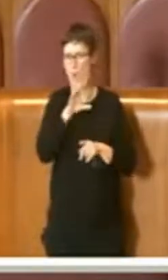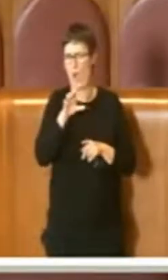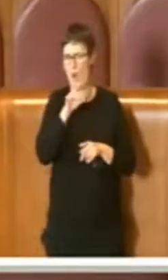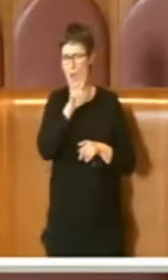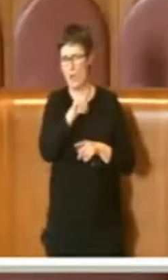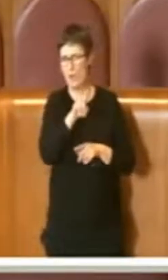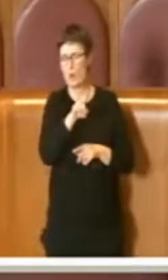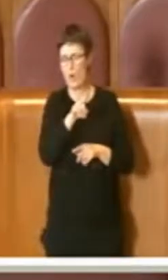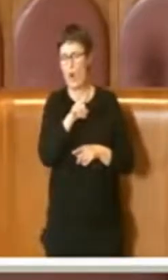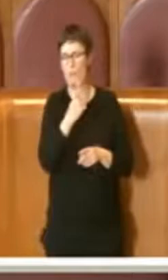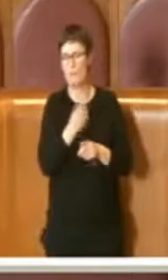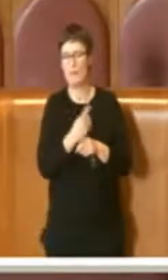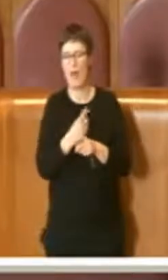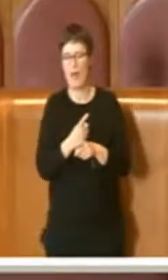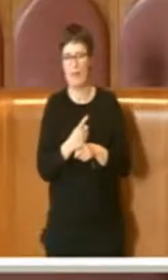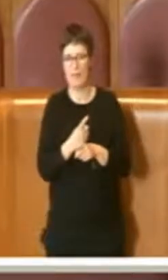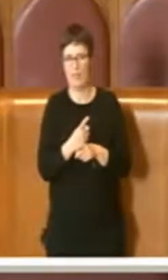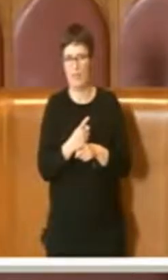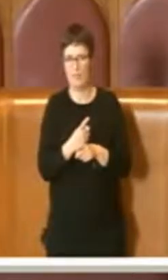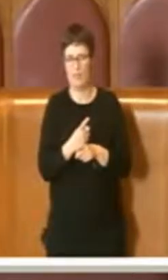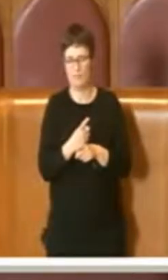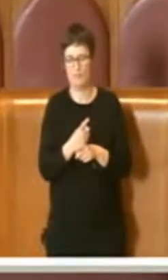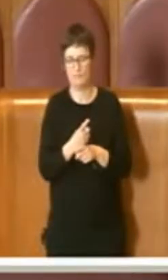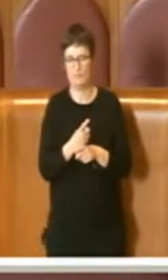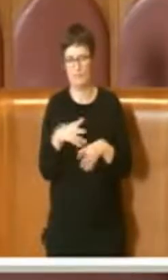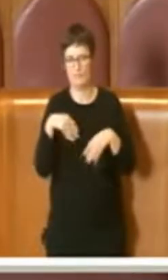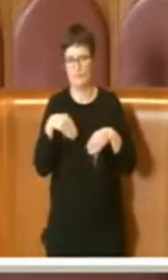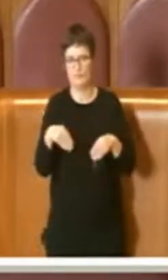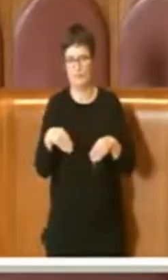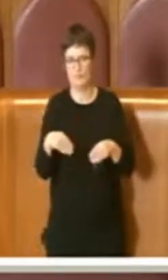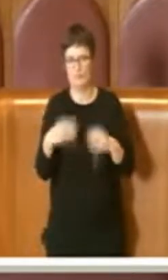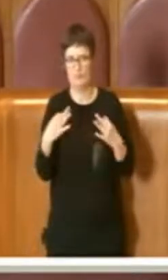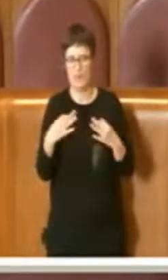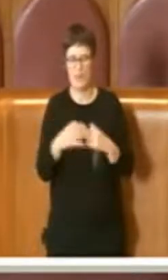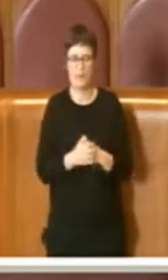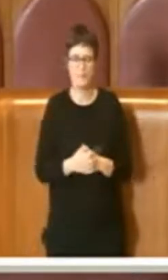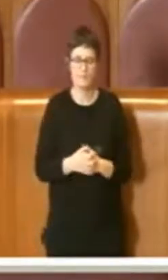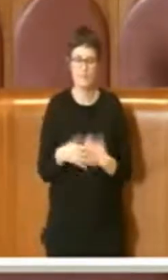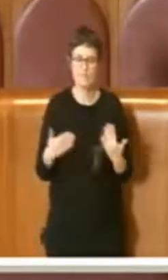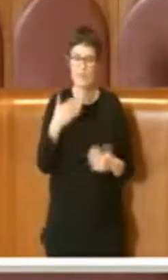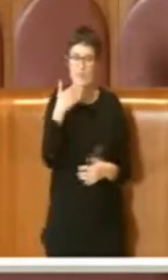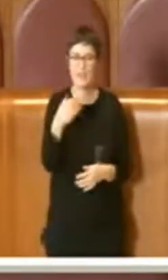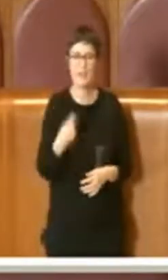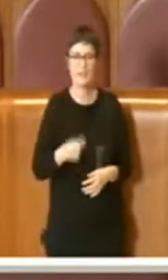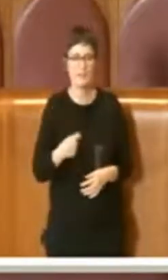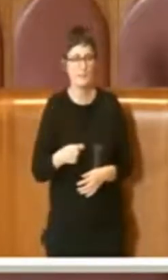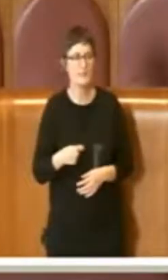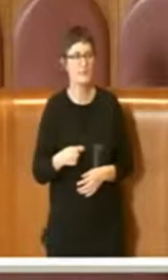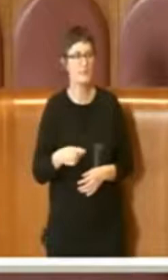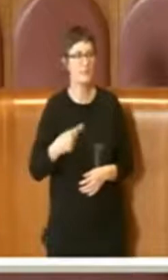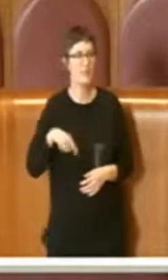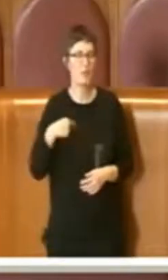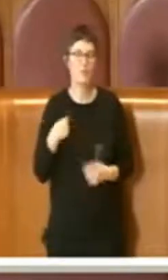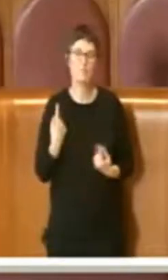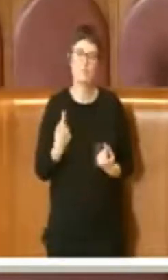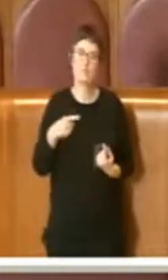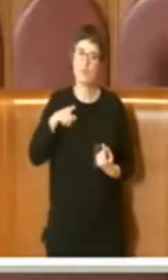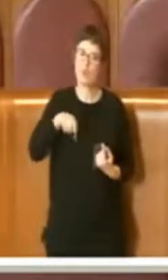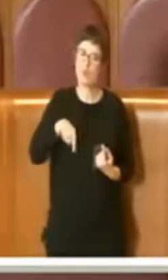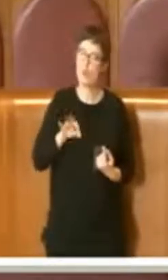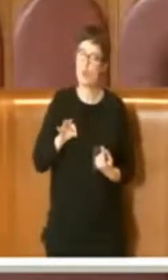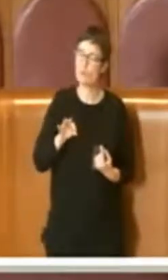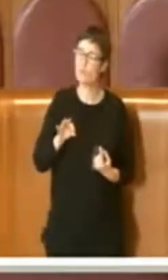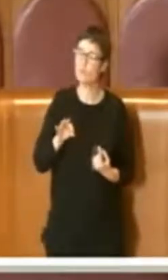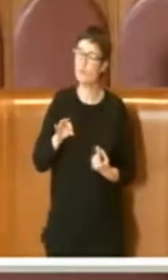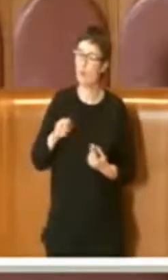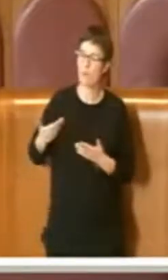dare un importante contributo. Grazie Presidente, attendiamo anche la presentazione di